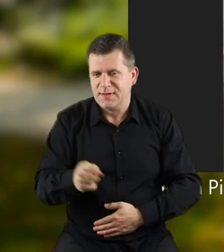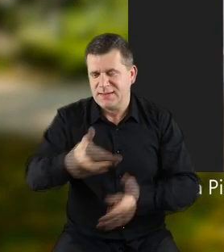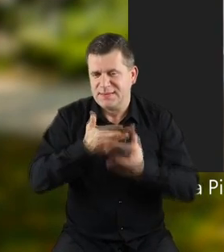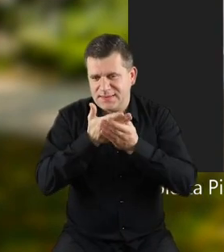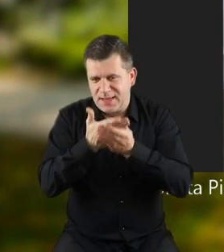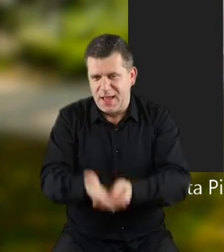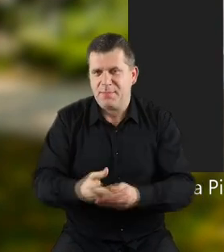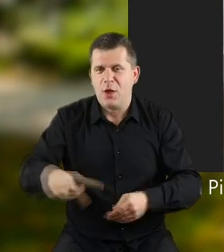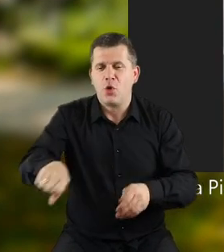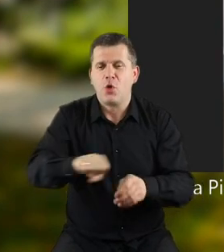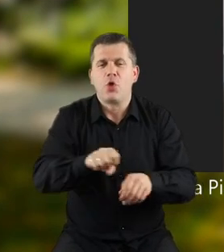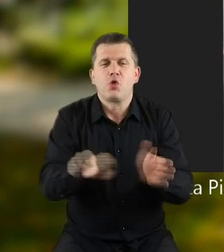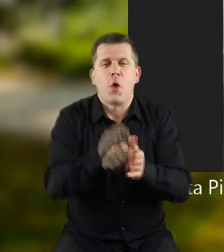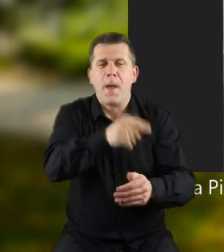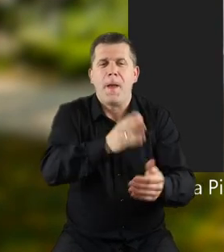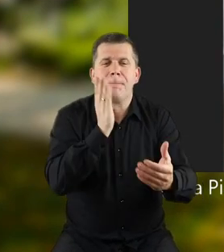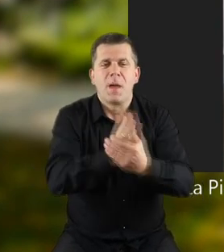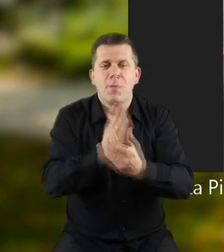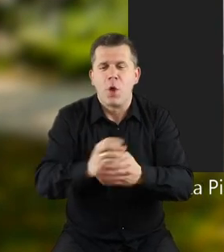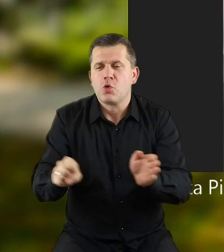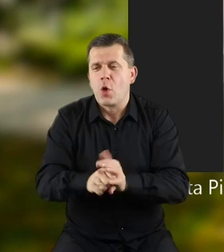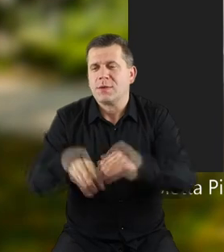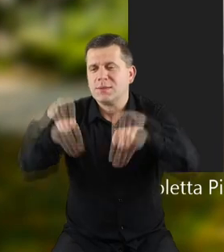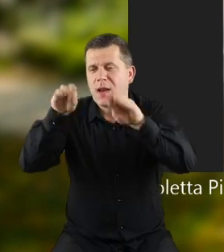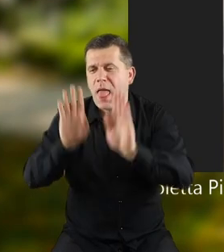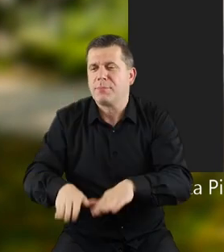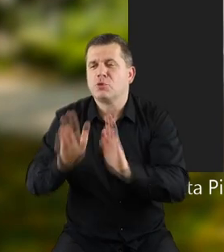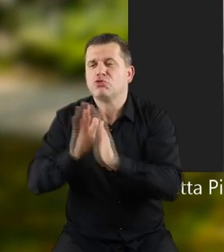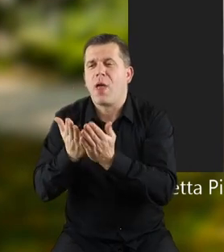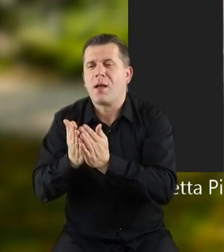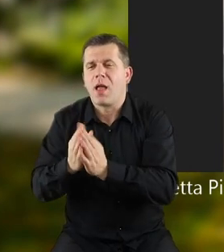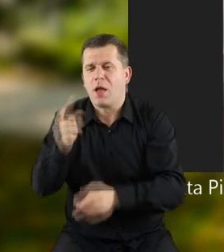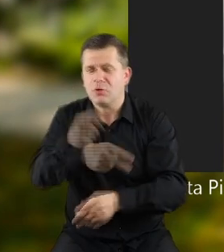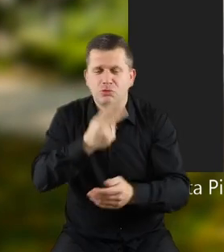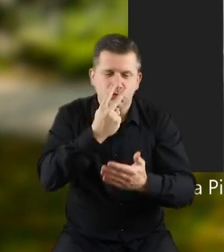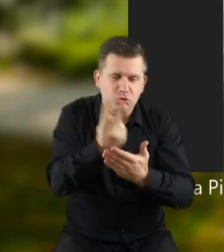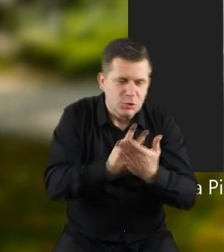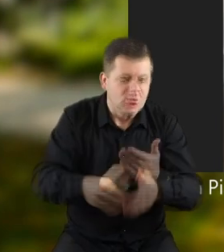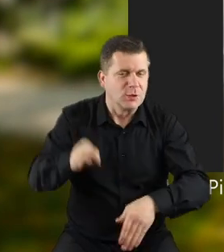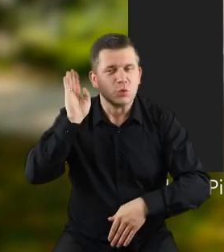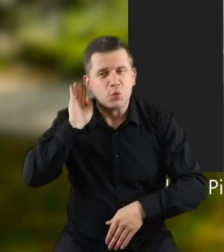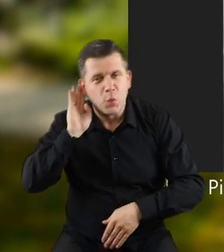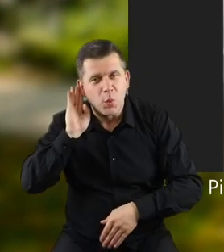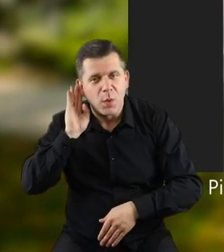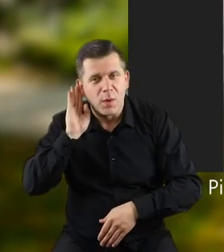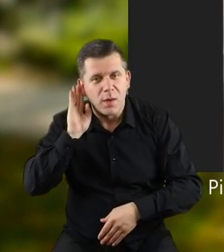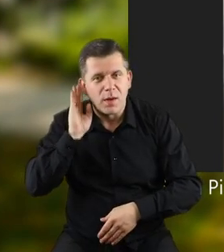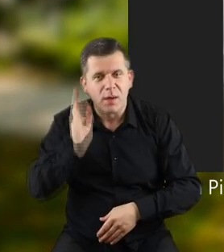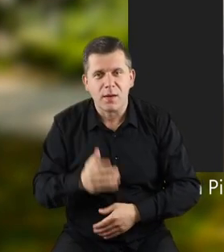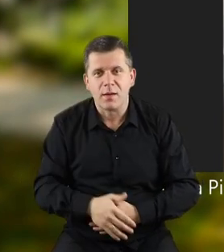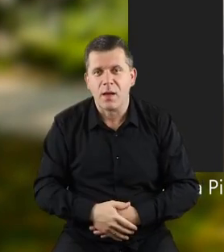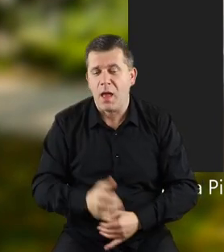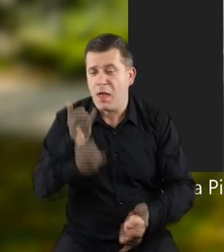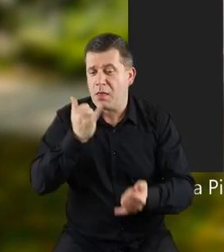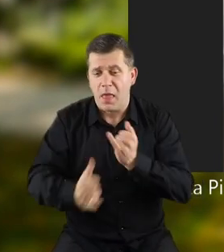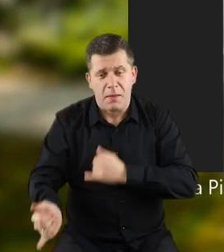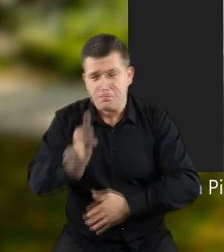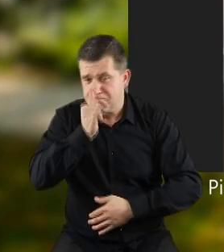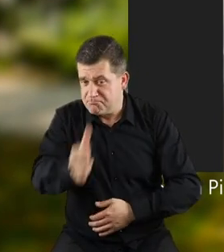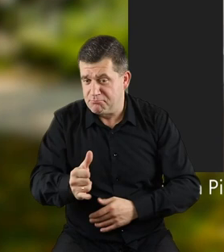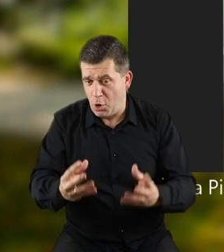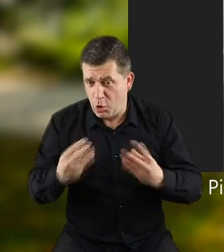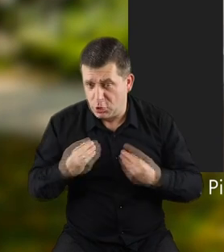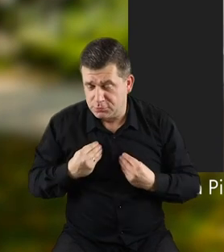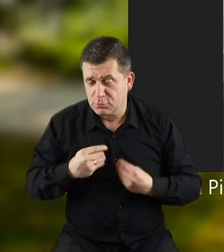najbardziej zapraszam was i do biblioteki, i do księgarni. Czytajcie, słuchajcie. A jak nie będziecie mogli dostać,